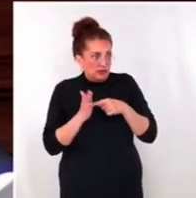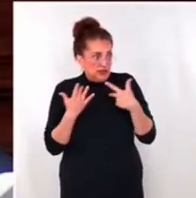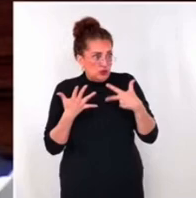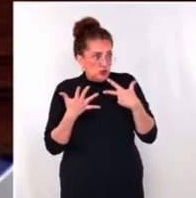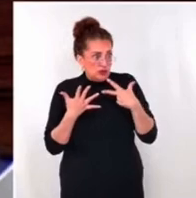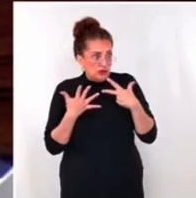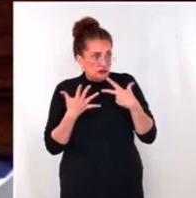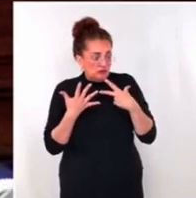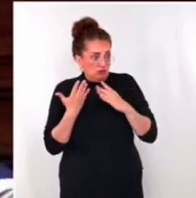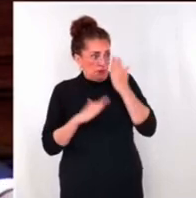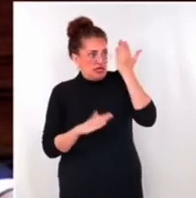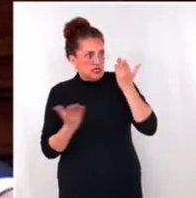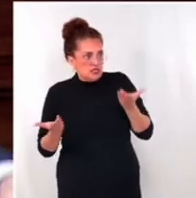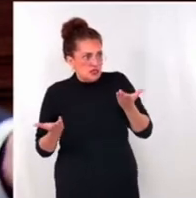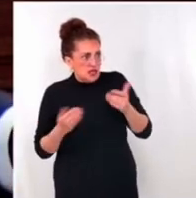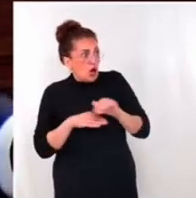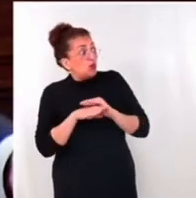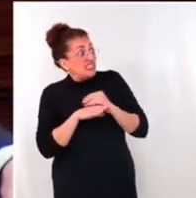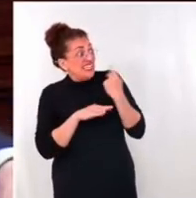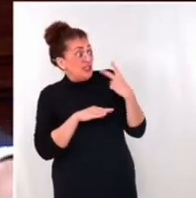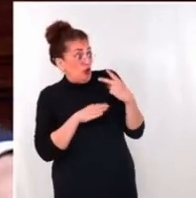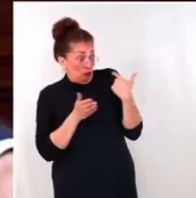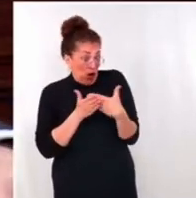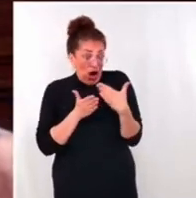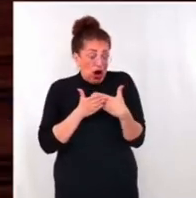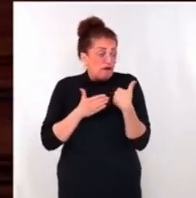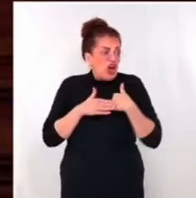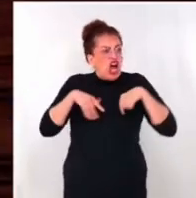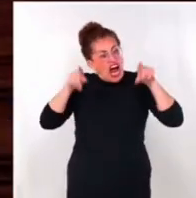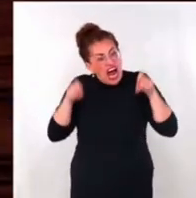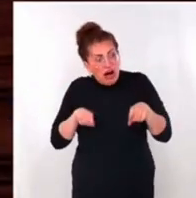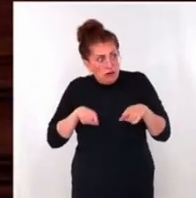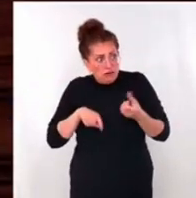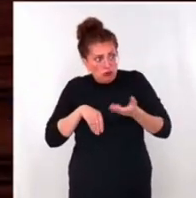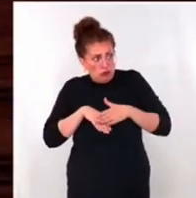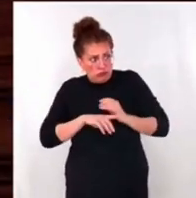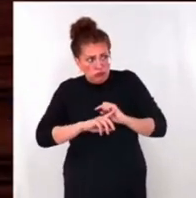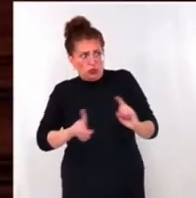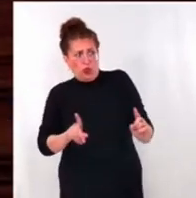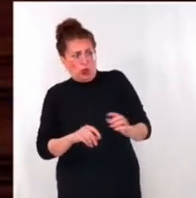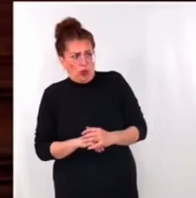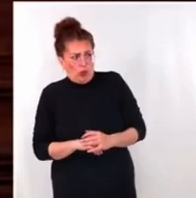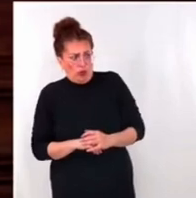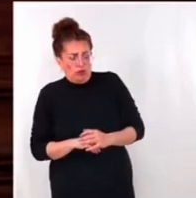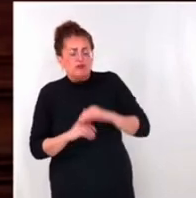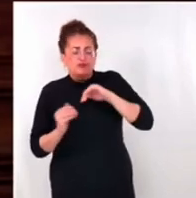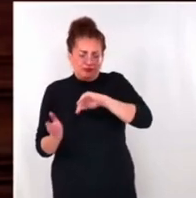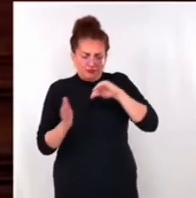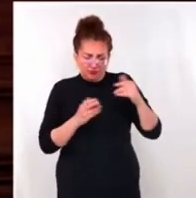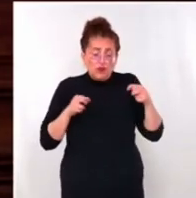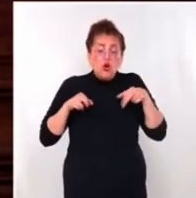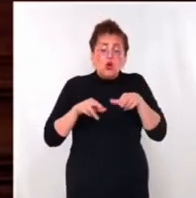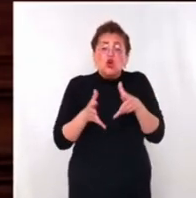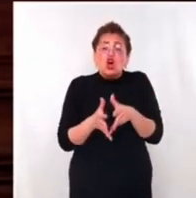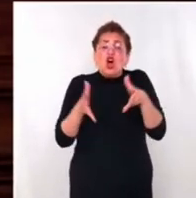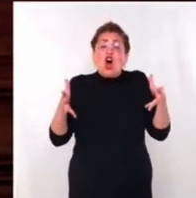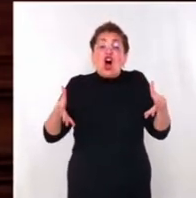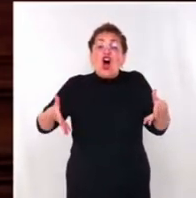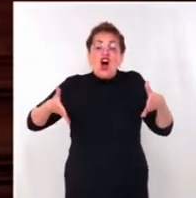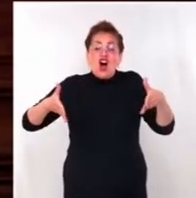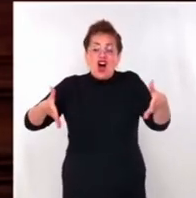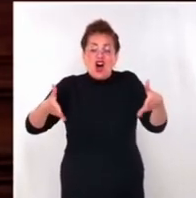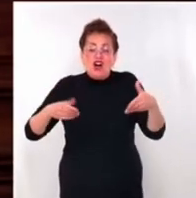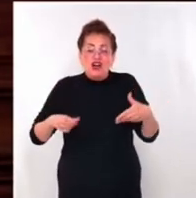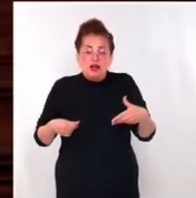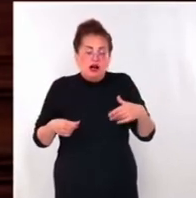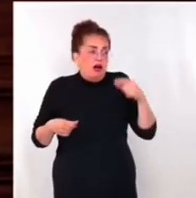votre politique n'a pas engendré une baisse majeure de la pollution. Concernant les boulevards, c'est le plus grand